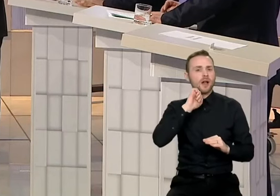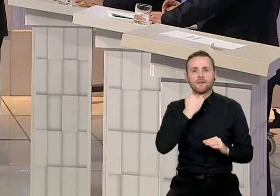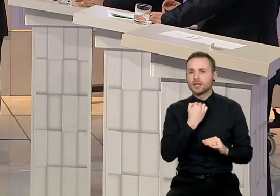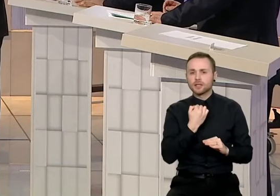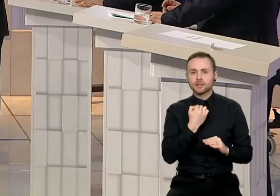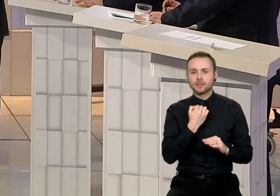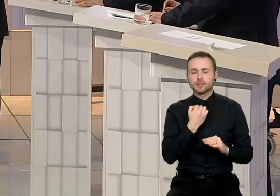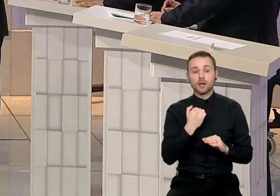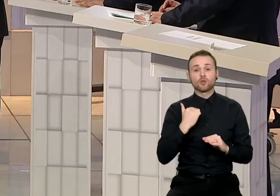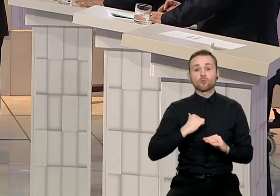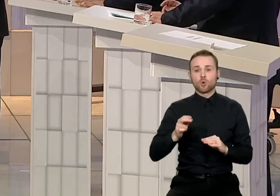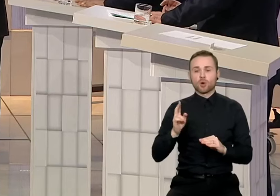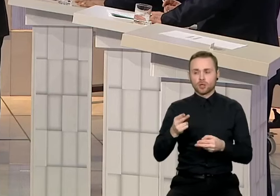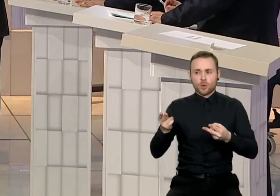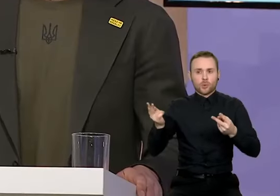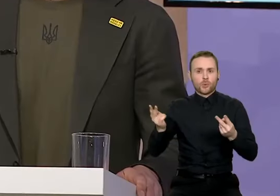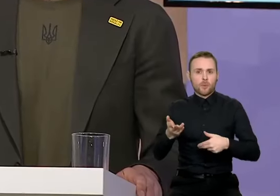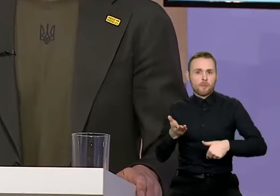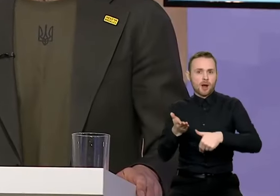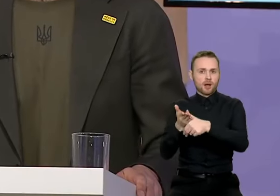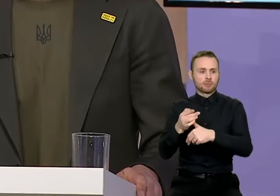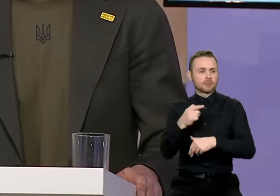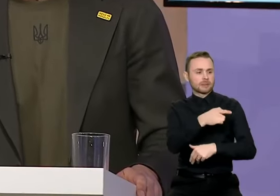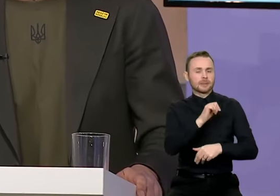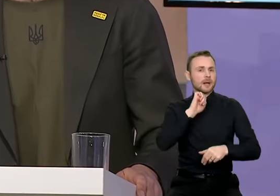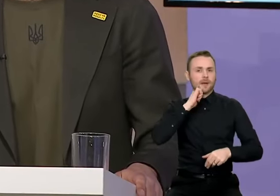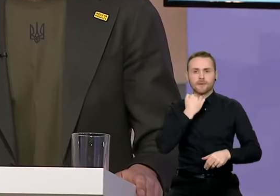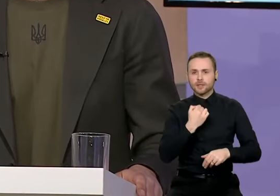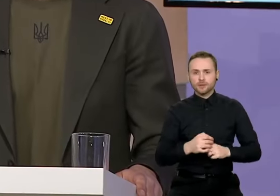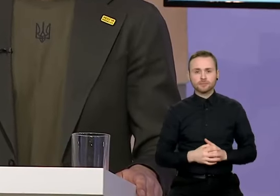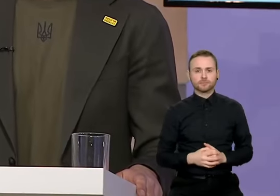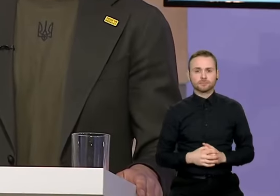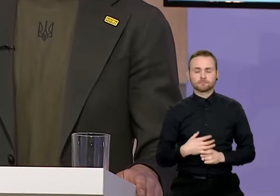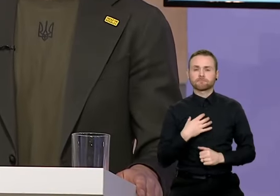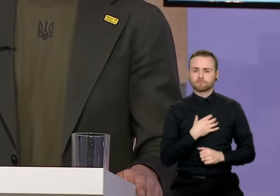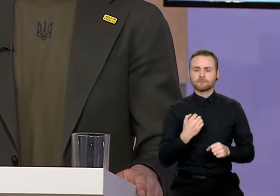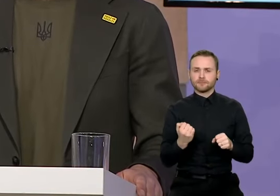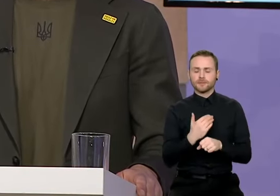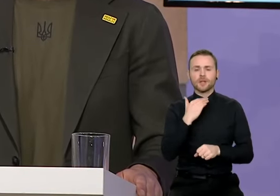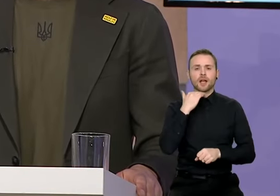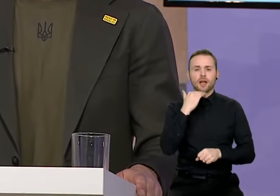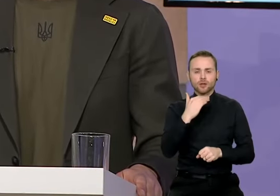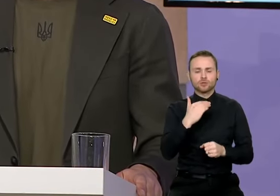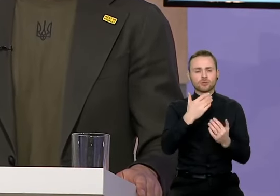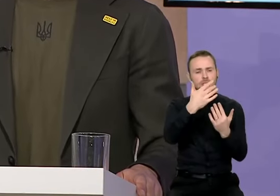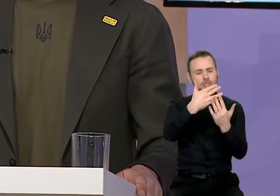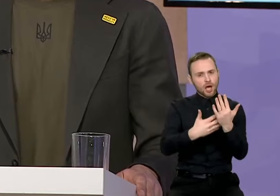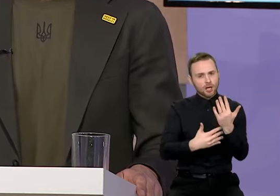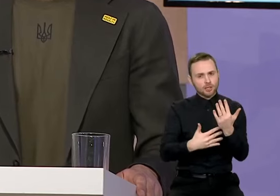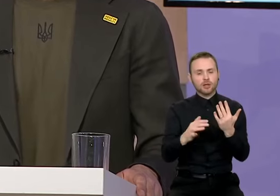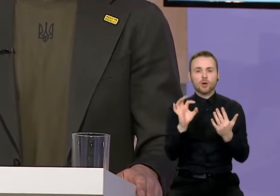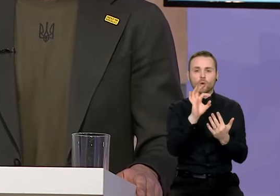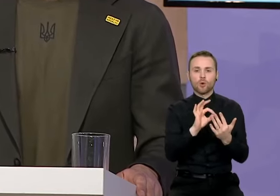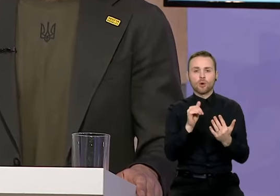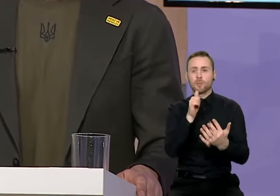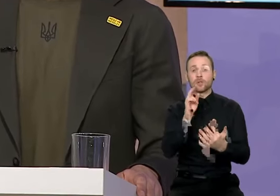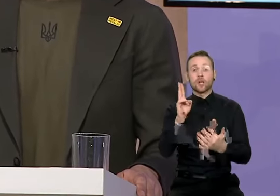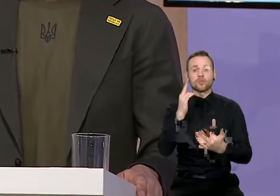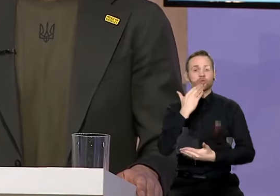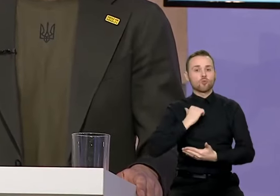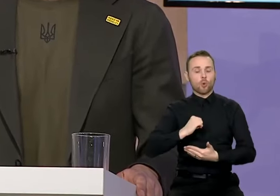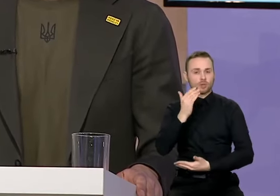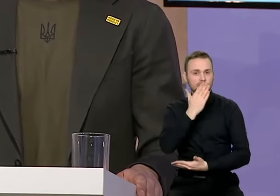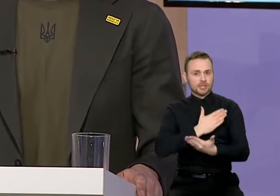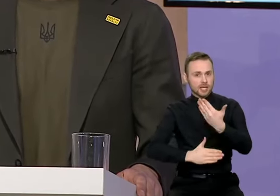padės tiem žmonėms, kurie yra reikalingi pagalbos. Visų pirma, turi būti sudaryta iš aišku sąrašas ir algoritmas, kai bus padedama negalia turintiems